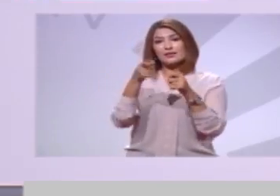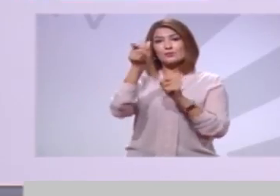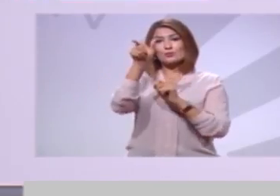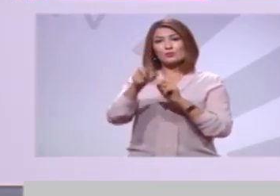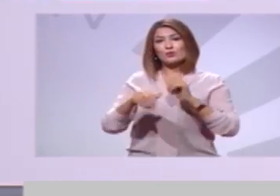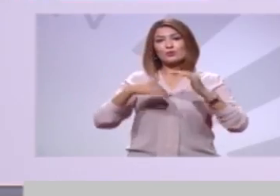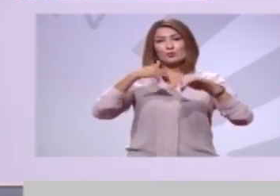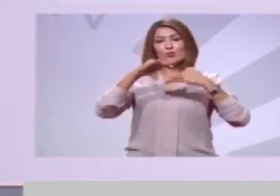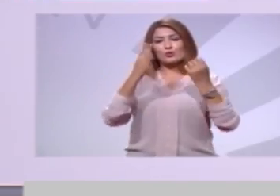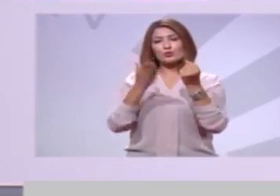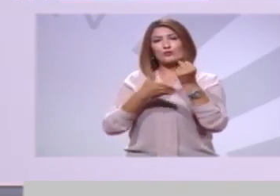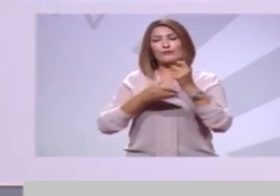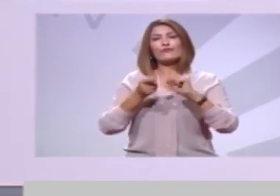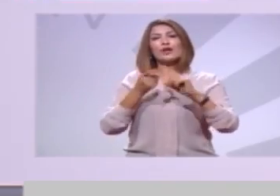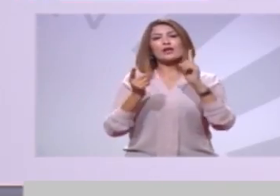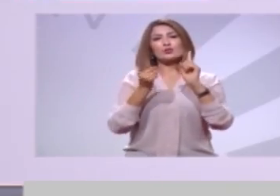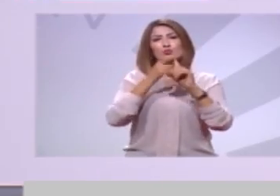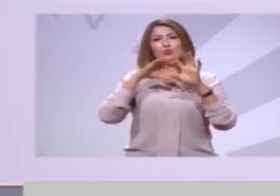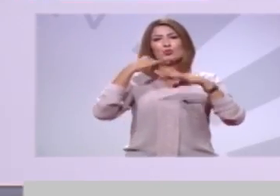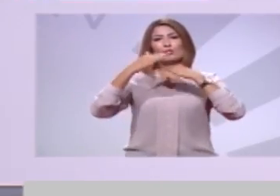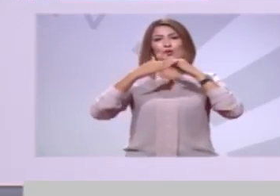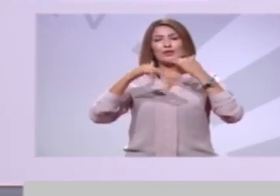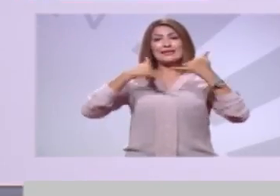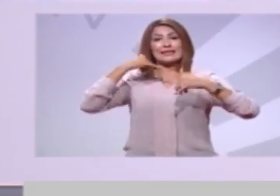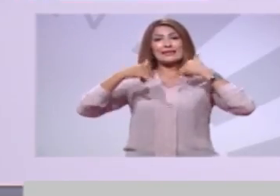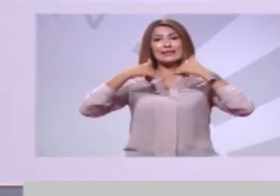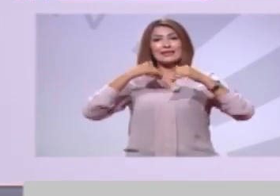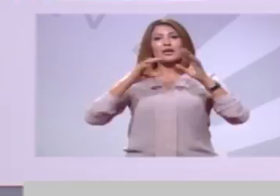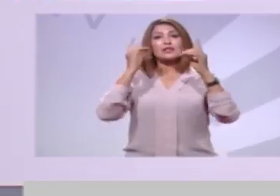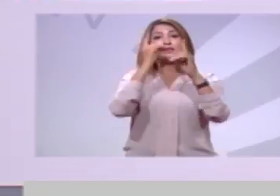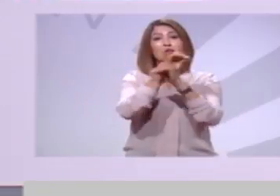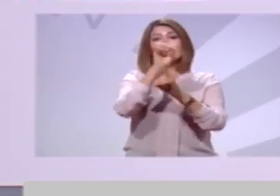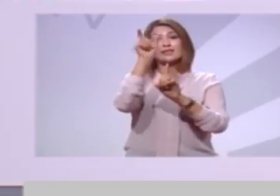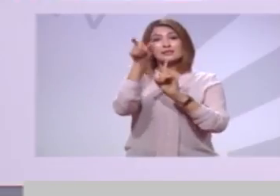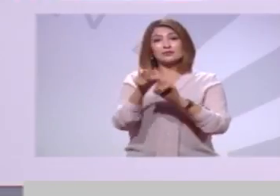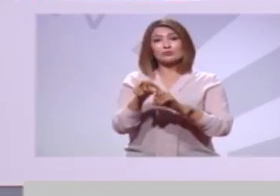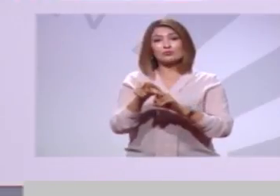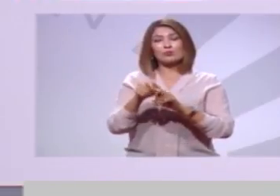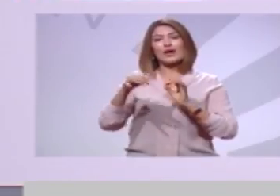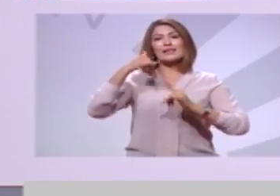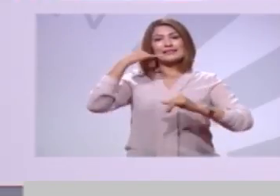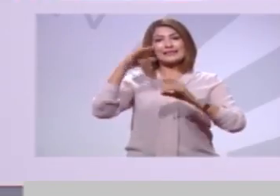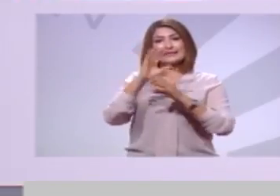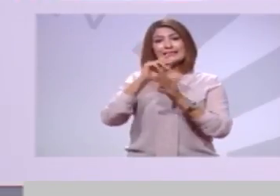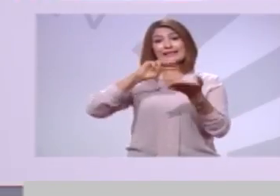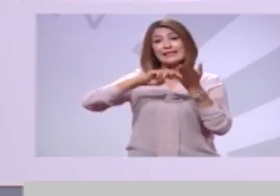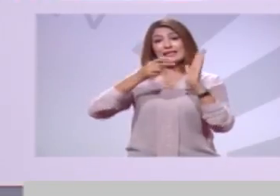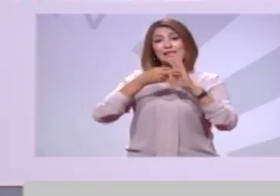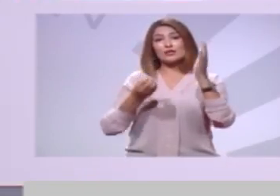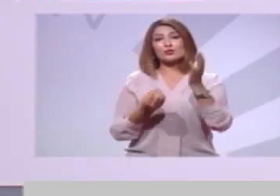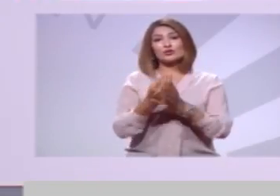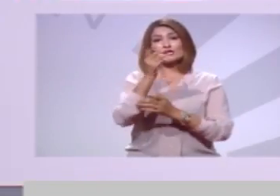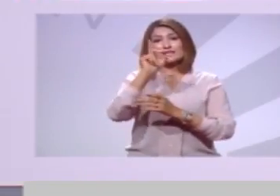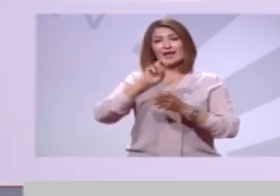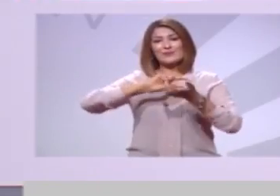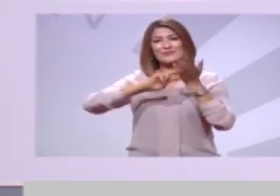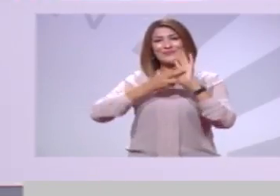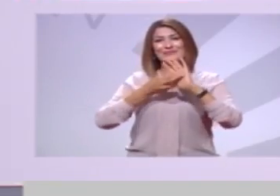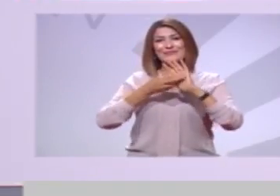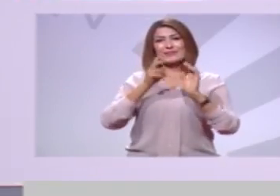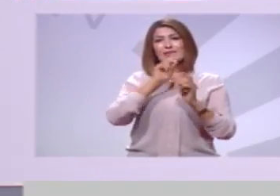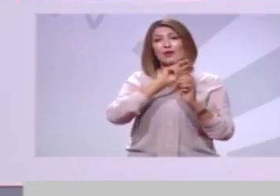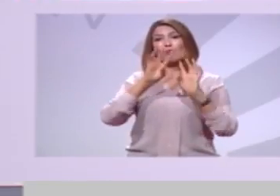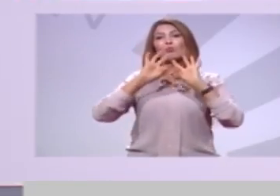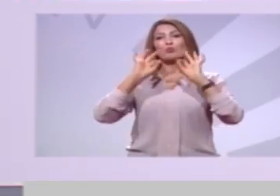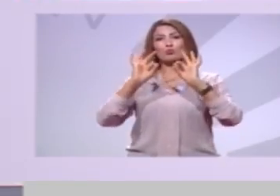بالمسالك الفلاحية تدعيم شبكة الهاتف القار وتقوية شبكة الهاتف الجوال بتقنية الفيبروبتيكة التي تخلت الشرجمون أسرع بـ 21